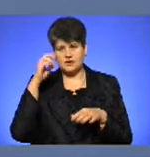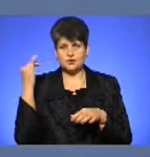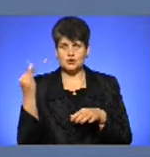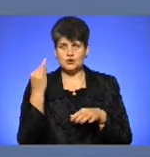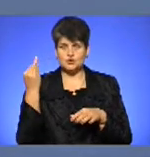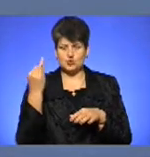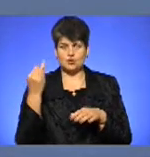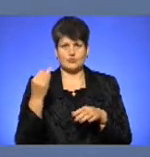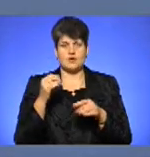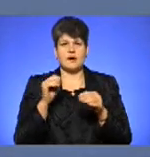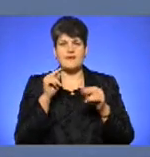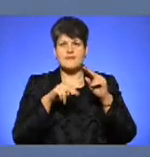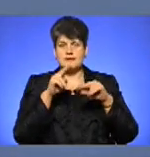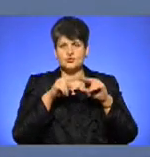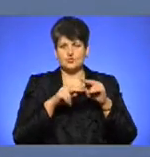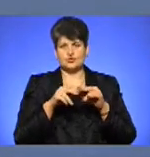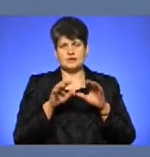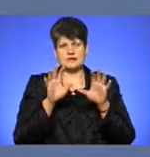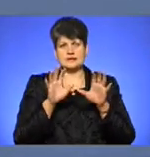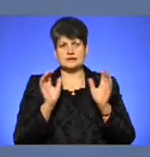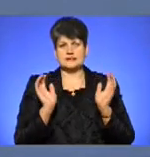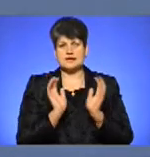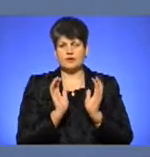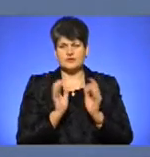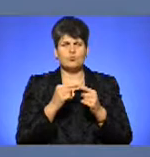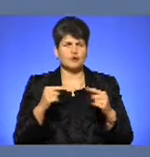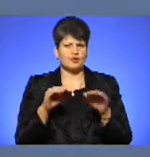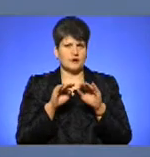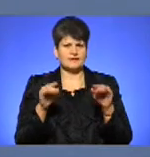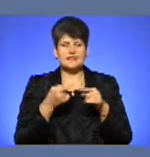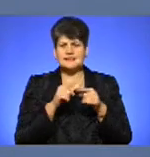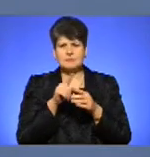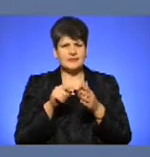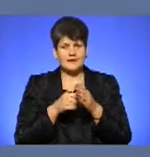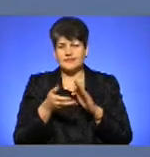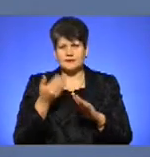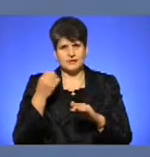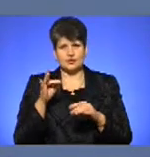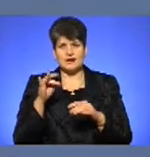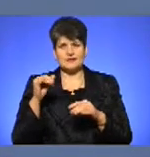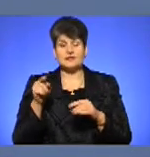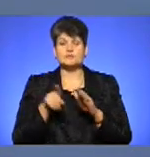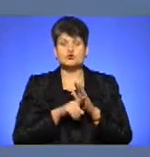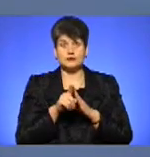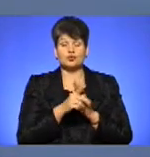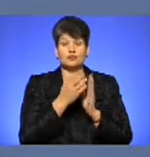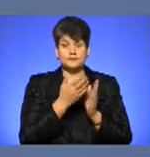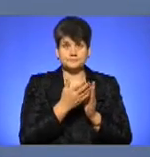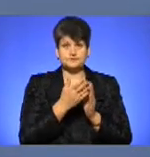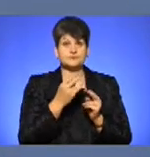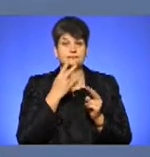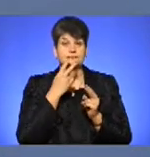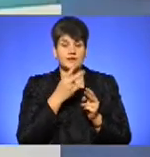-культурного заповідника, будь-якого рівня. Але це не знімає питання до реєстратора, оскільки він мав спиратися або на